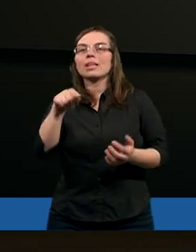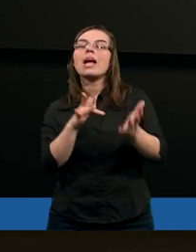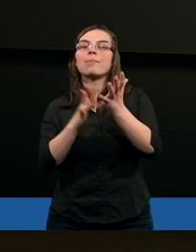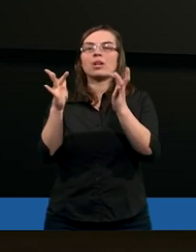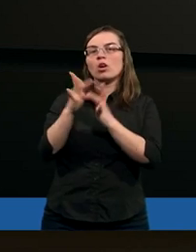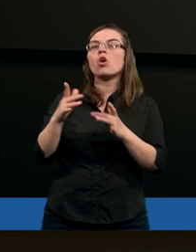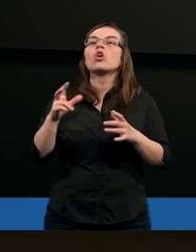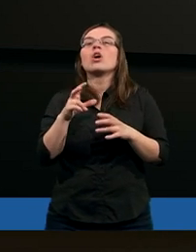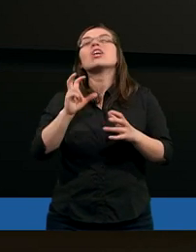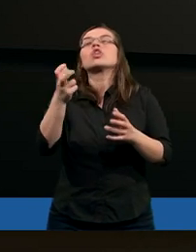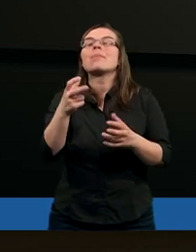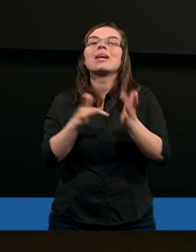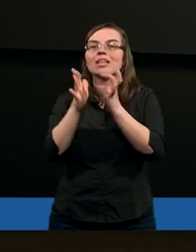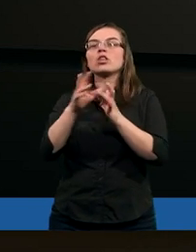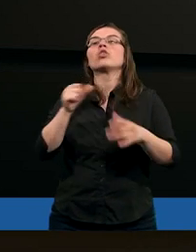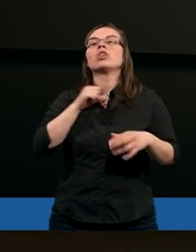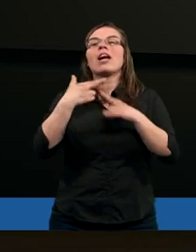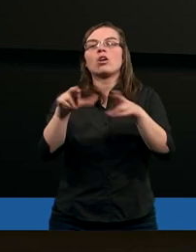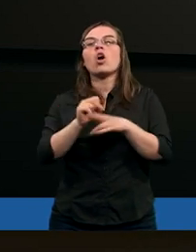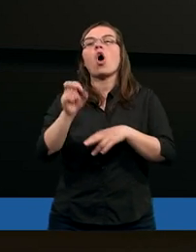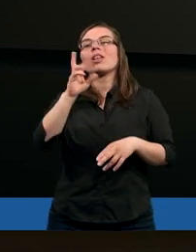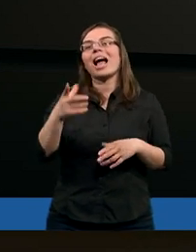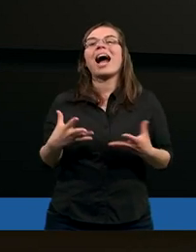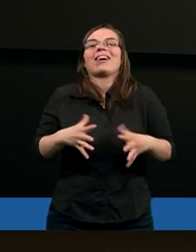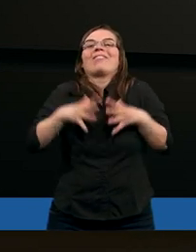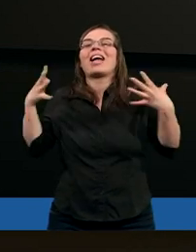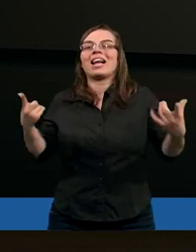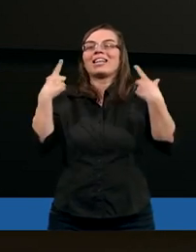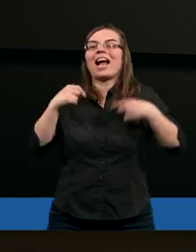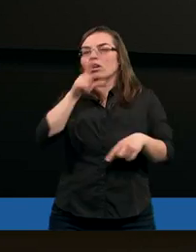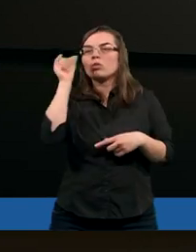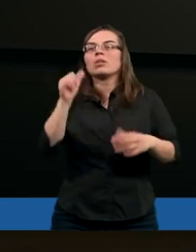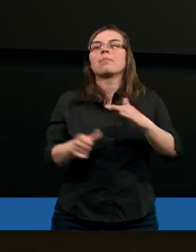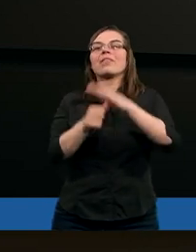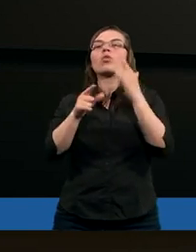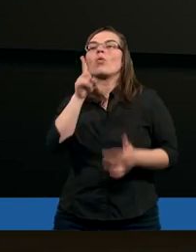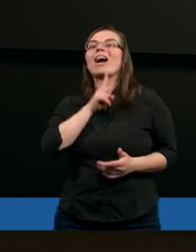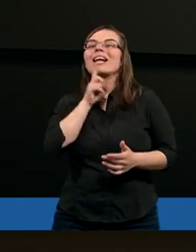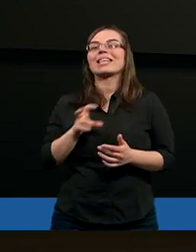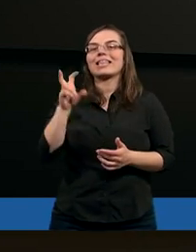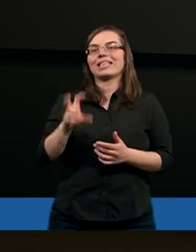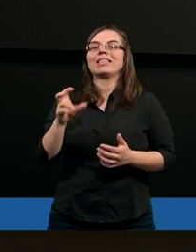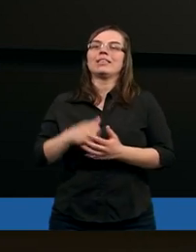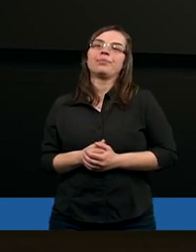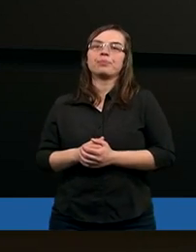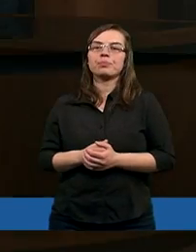Czym Chrystus się różni od takich wielkich, zacnych ludzi i przywódców religijnych?